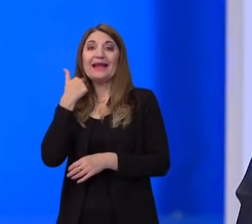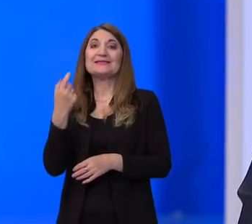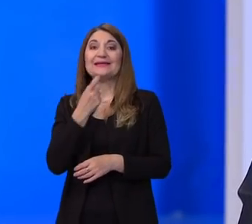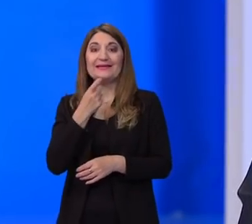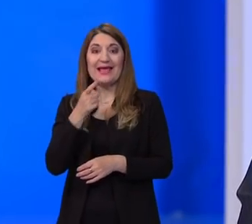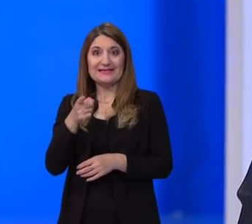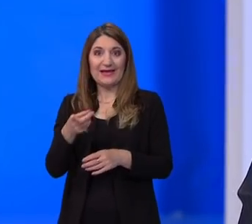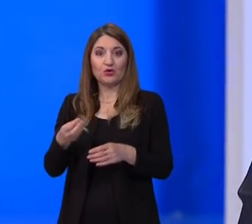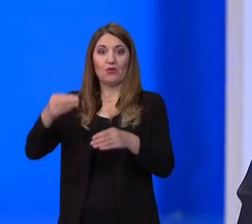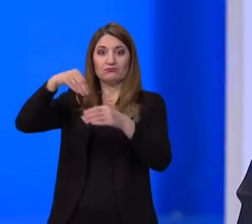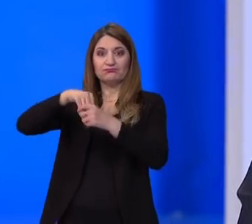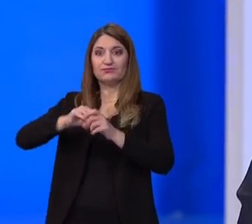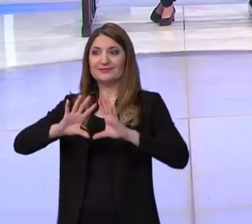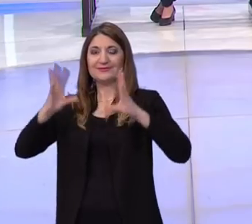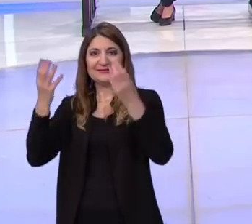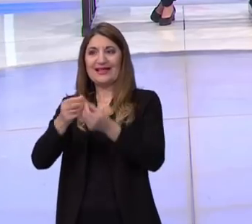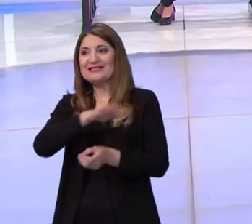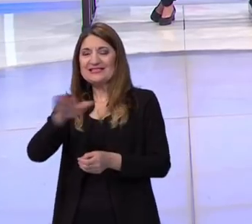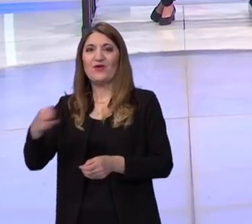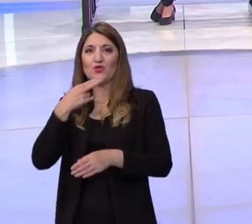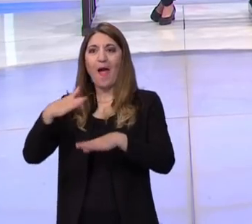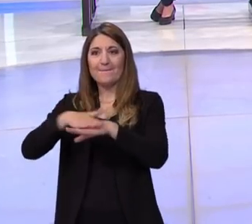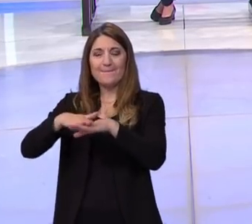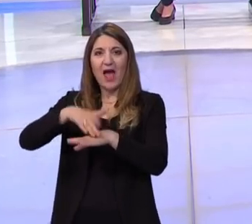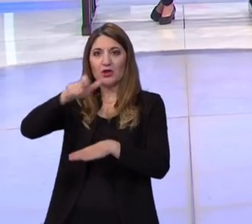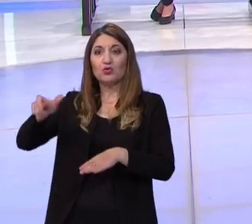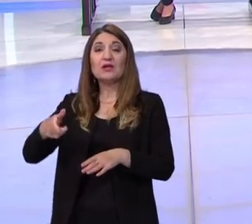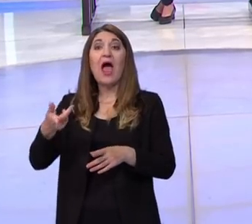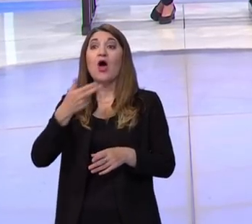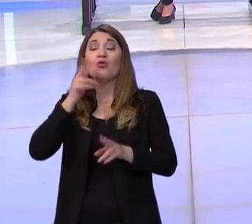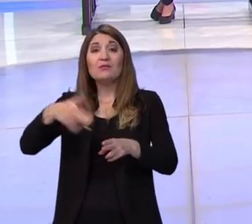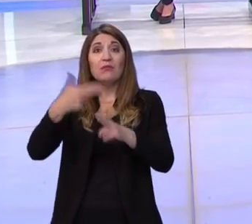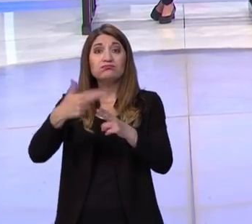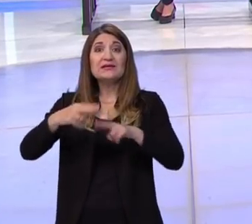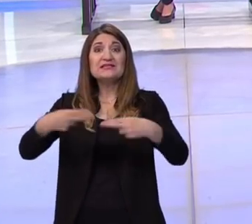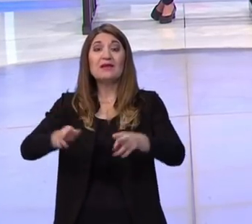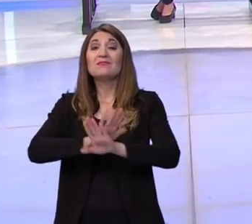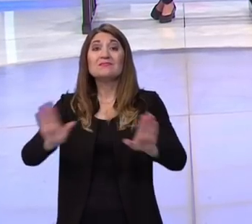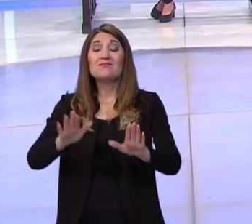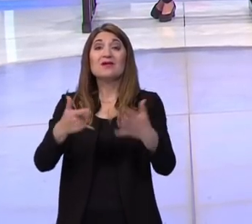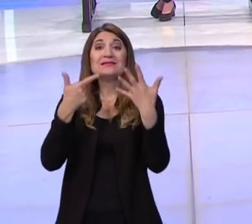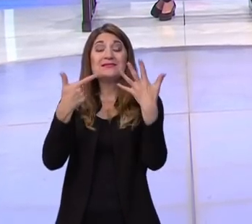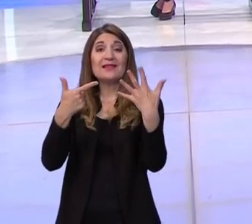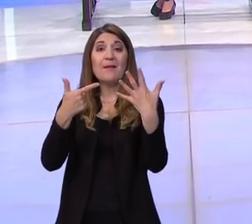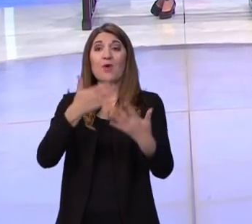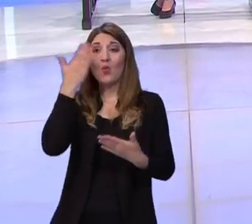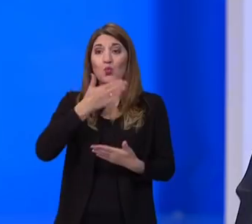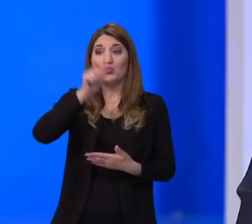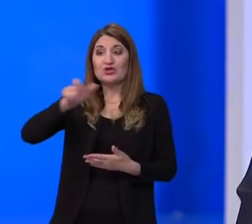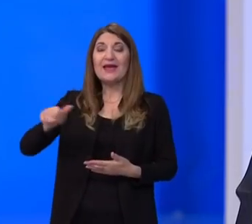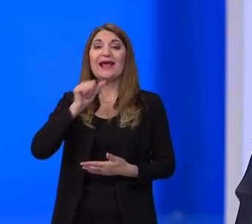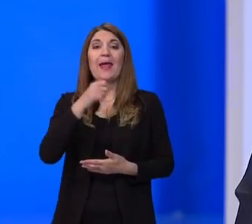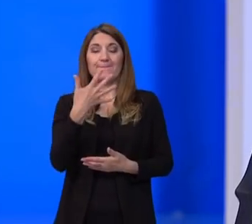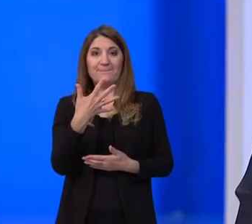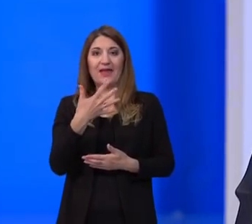čitavu populaciju učenika maturanata, bilo je zaraženih svega sedam učenika i